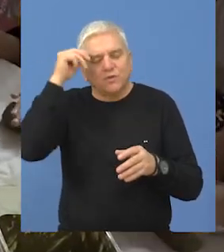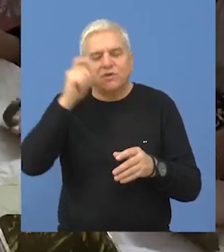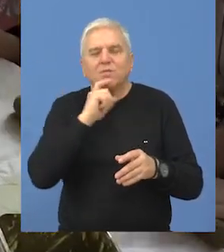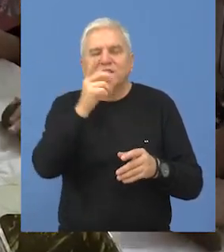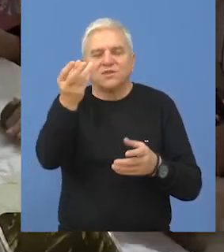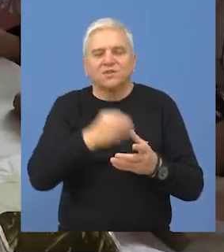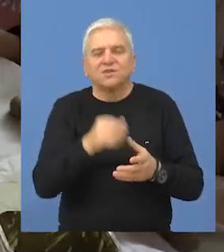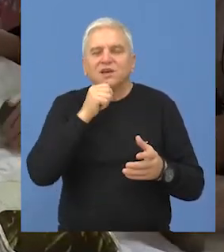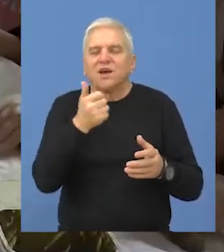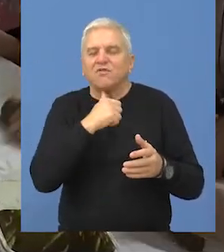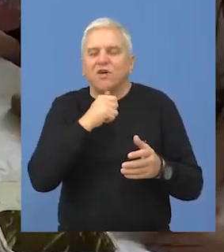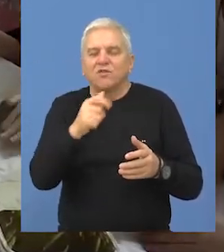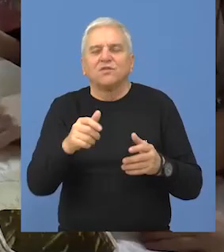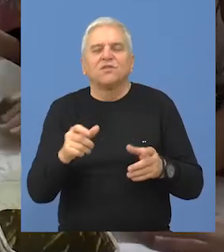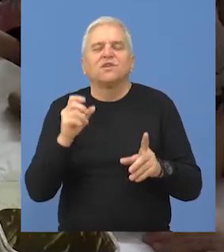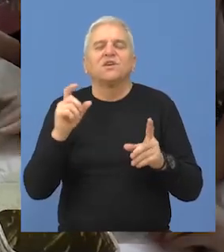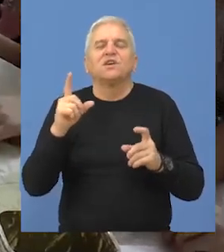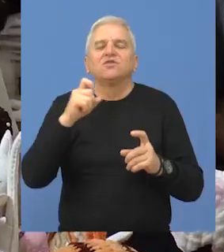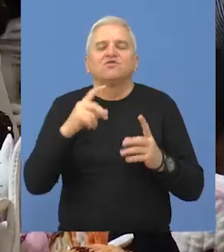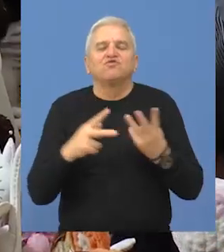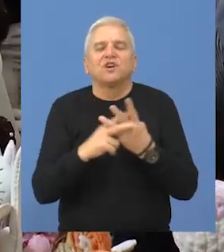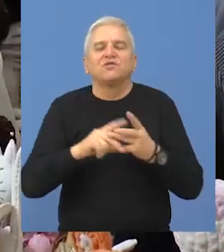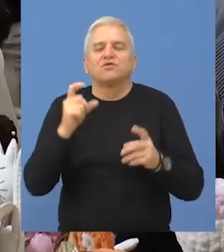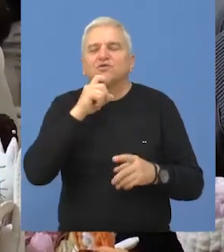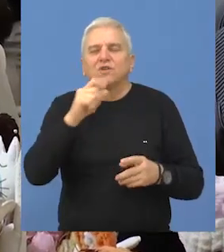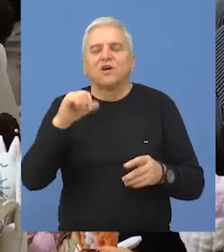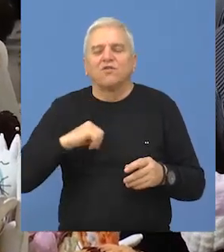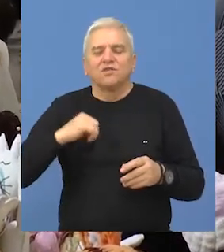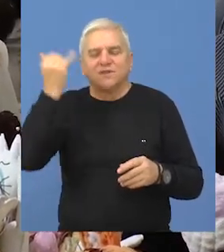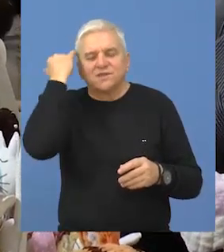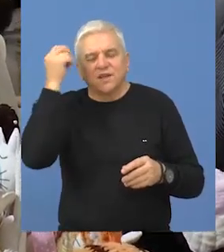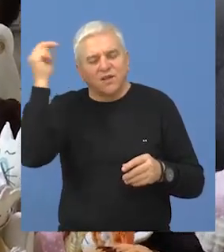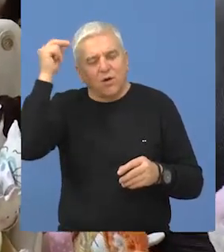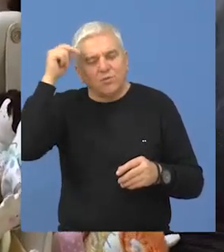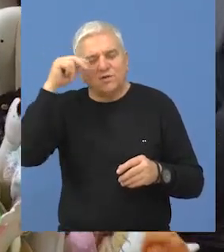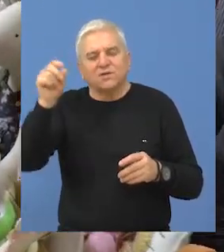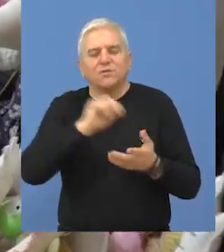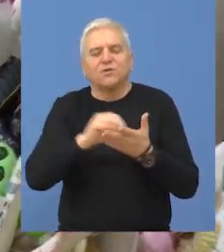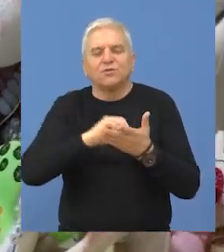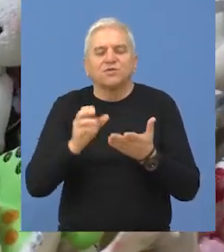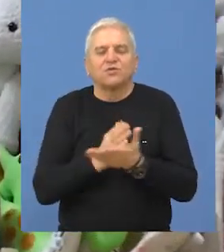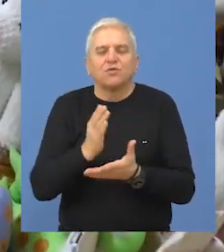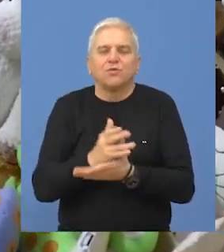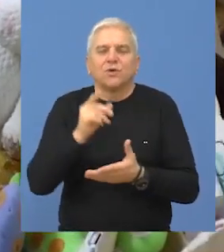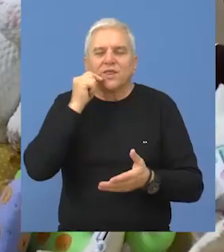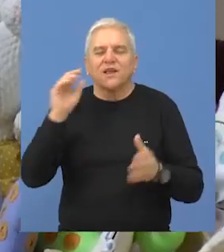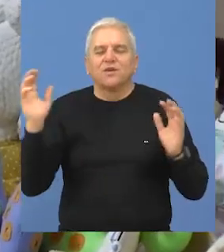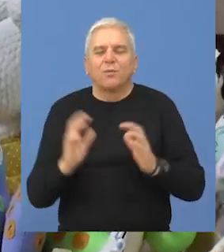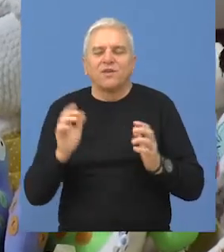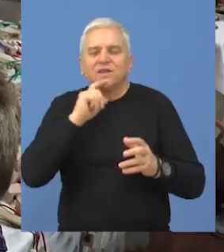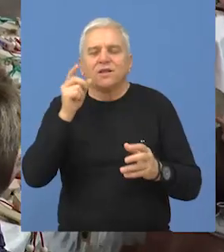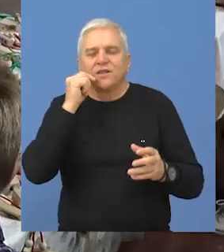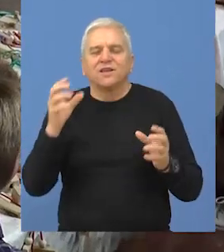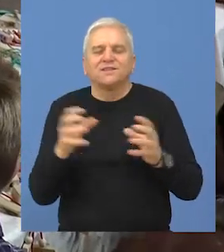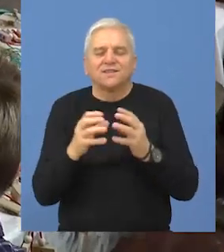za kulturu iz Budimpešte, fondacije Šandor Čori, Pokrenjskog sekretarijata za obrazovanje, propise upravu i